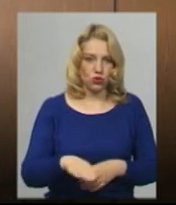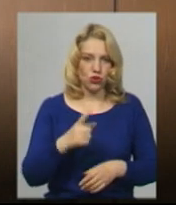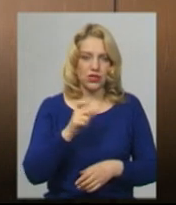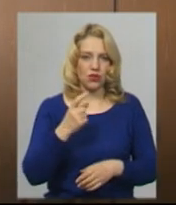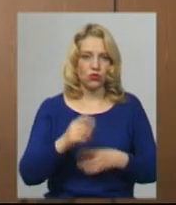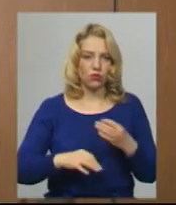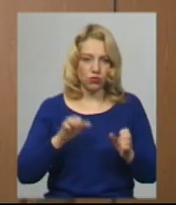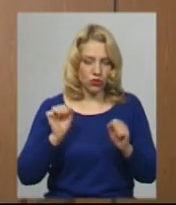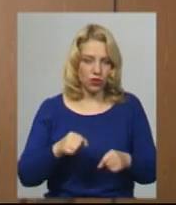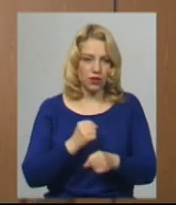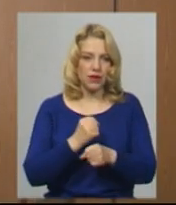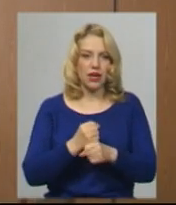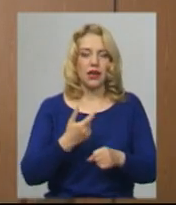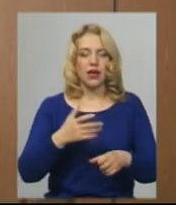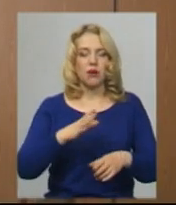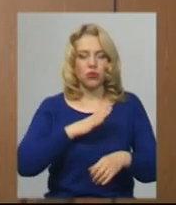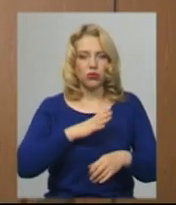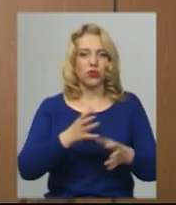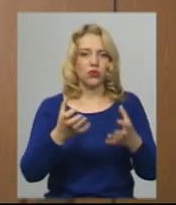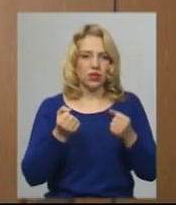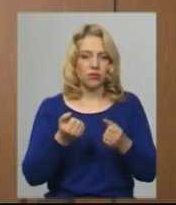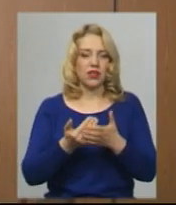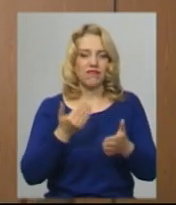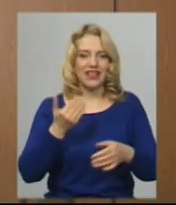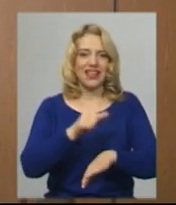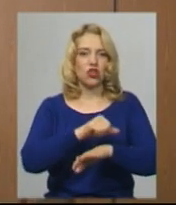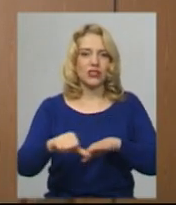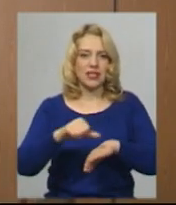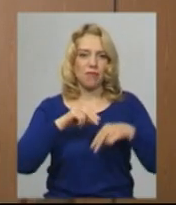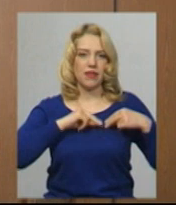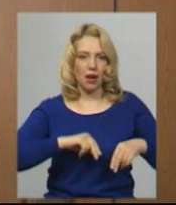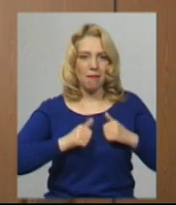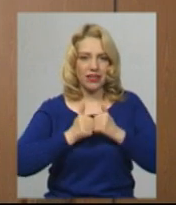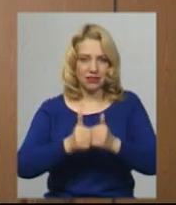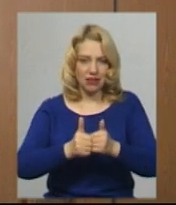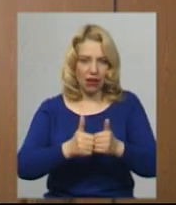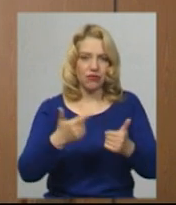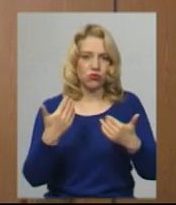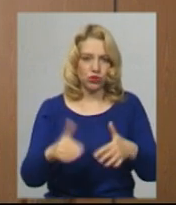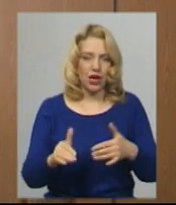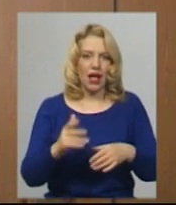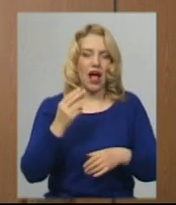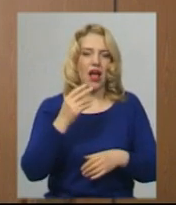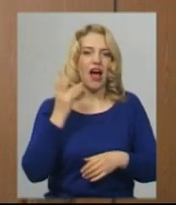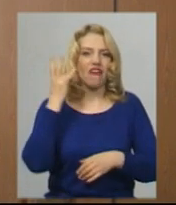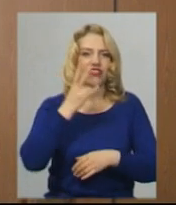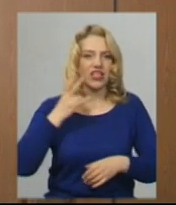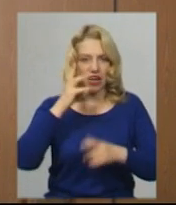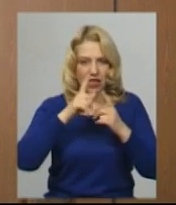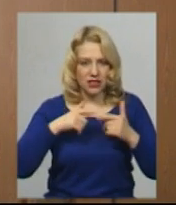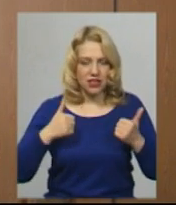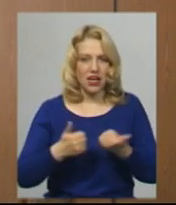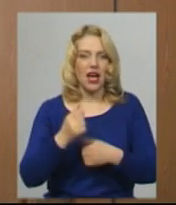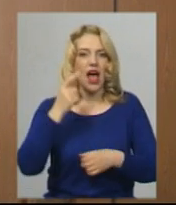отримали вже попередні сквальні відгуки від наших іноземних партнерів, це передусім африканські країни і країни